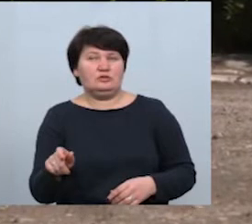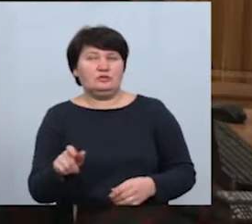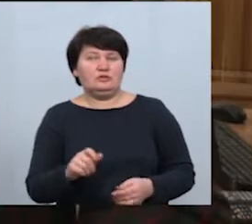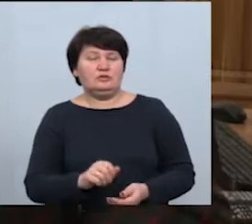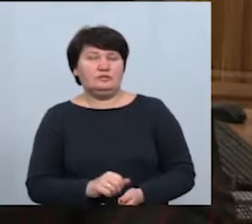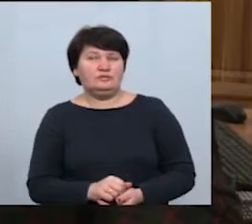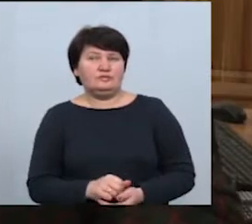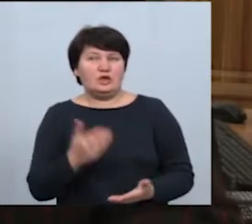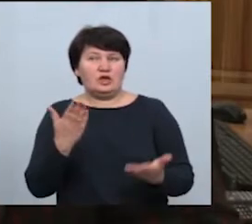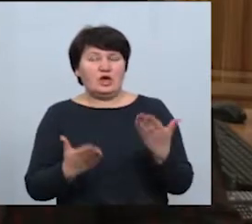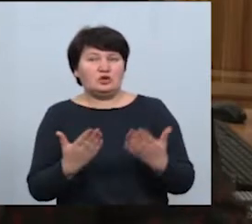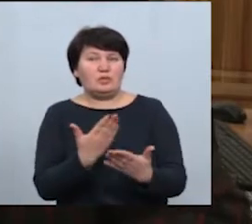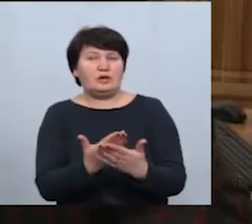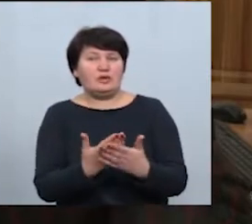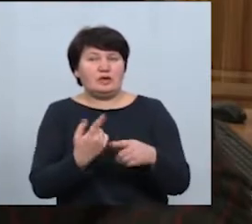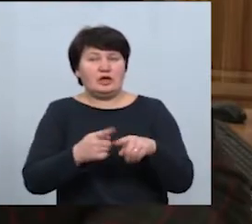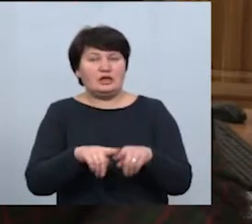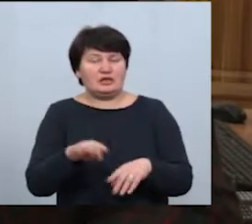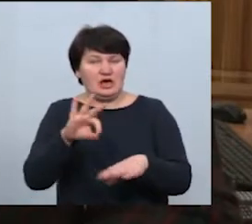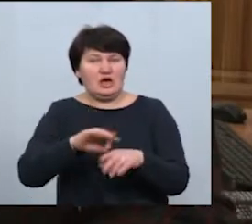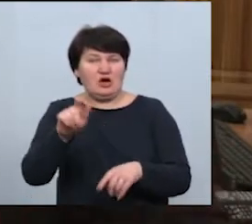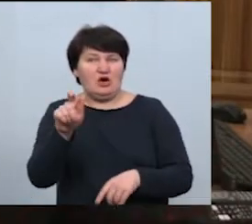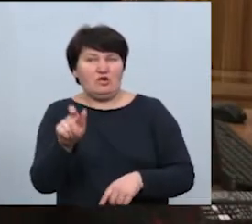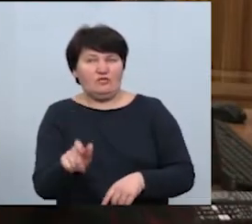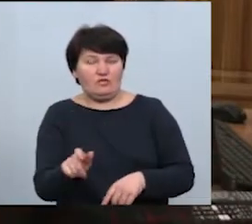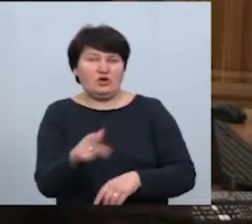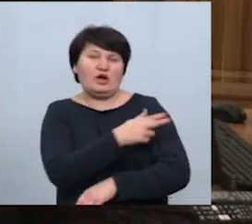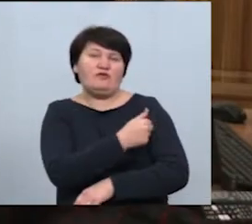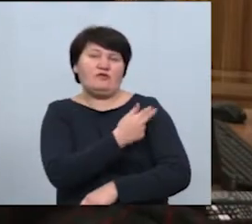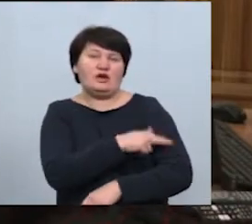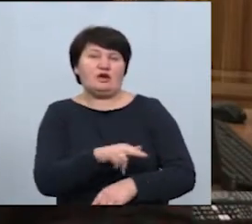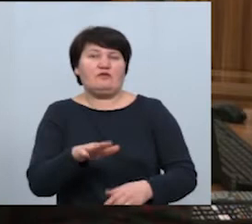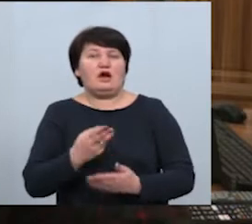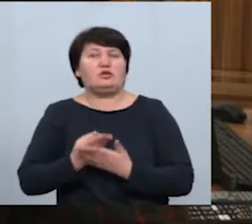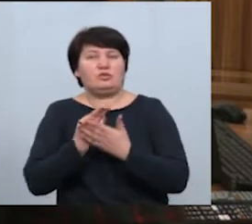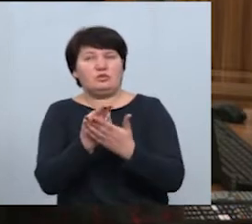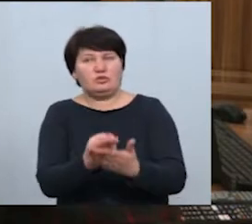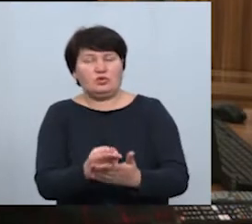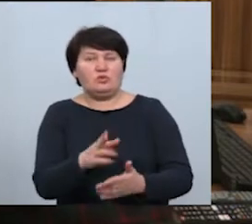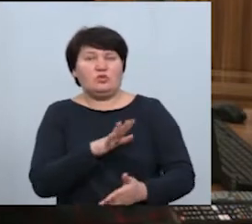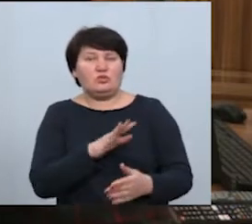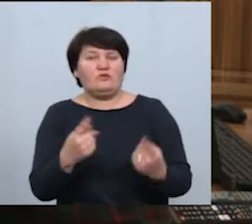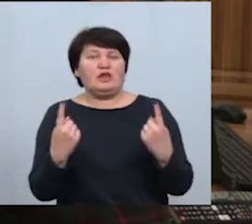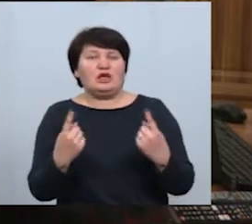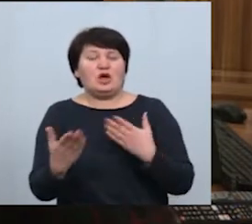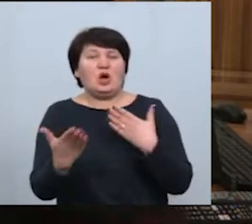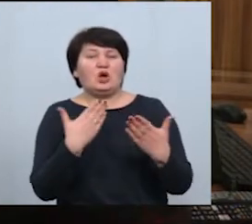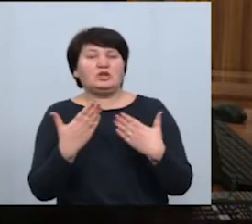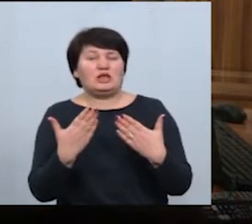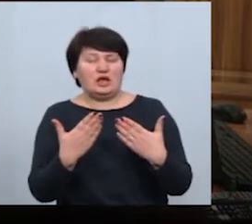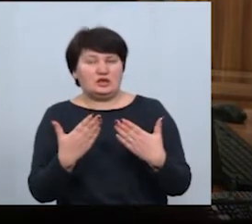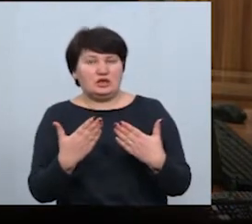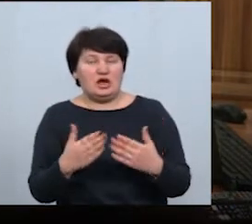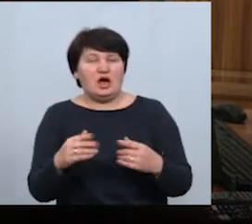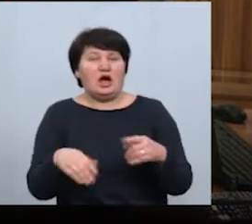Якщо б, наприклад, цей хворий в лікарню був доставлений, це б був великий контактний ланцюг, а таким